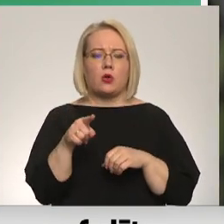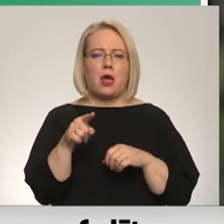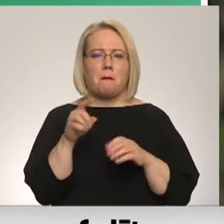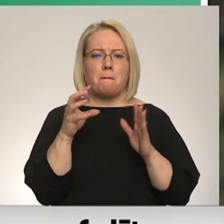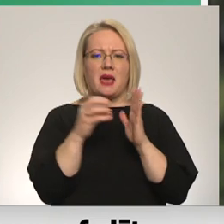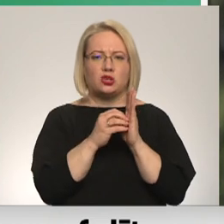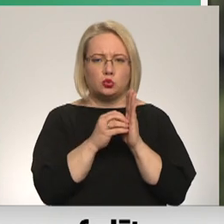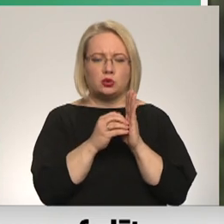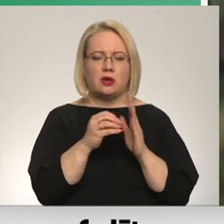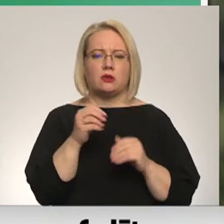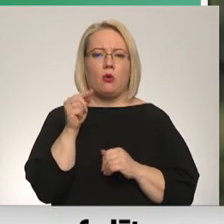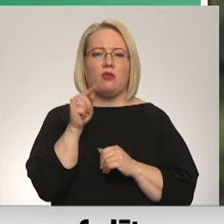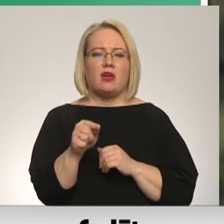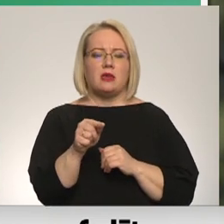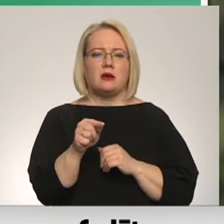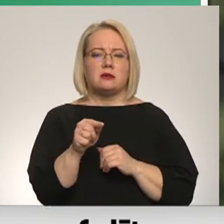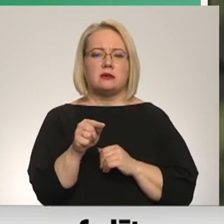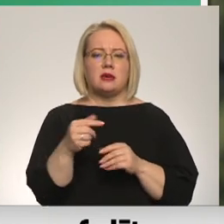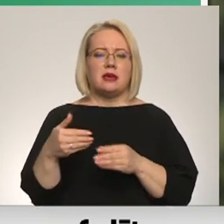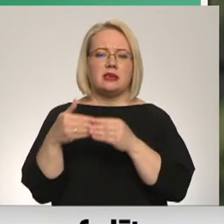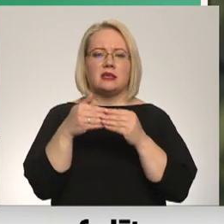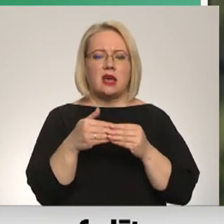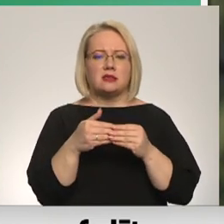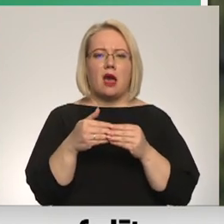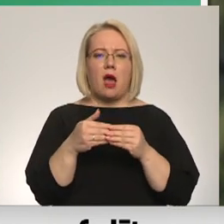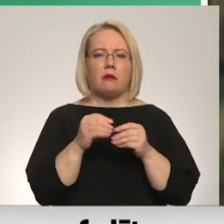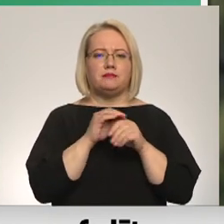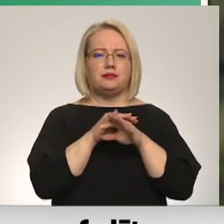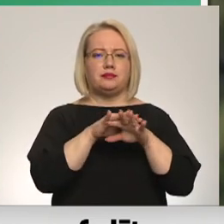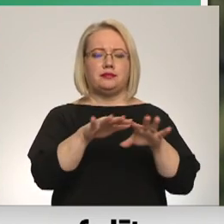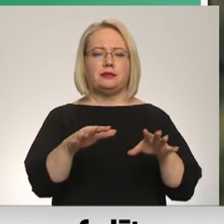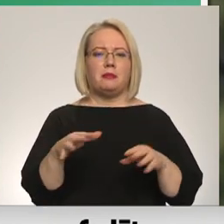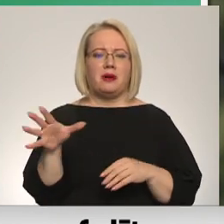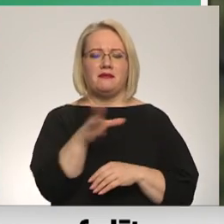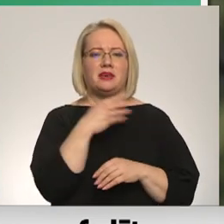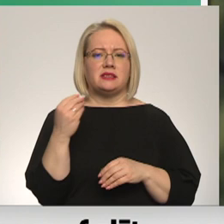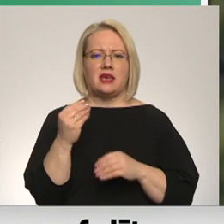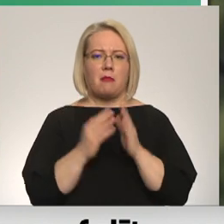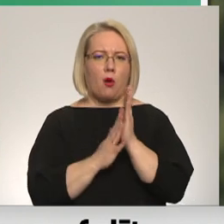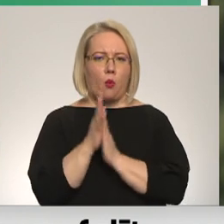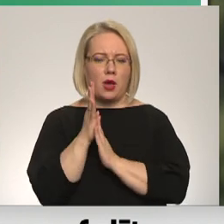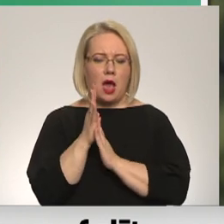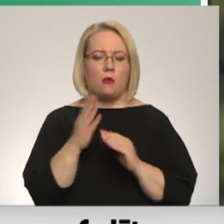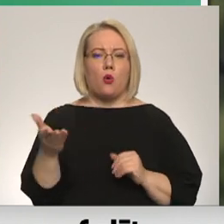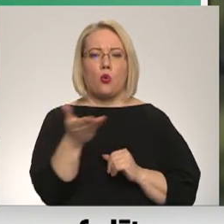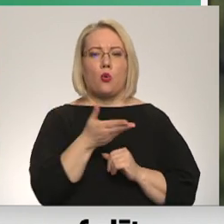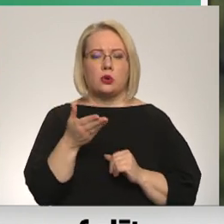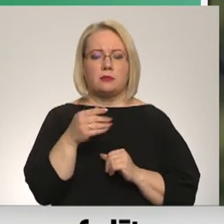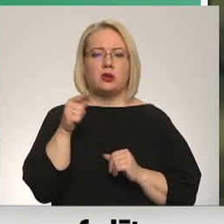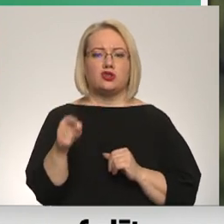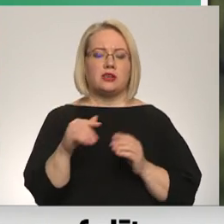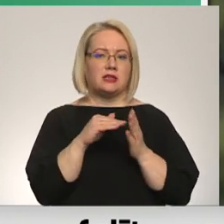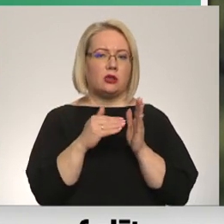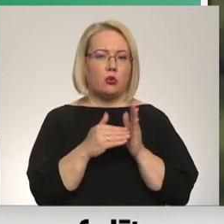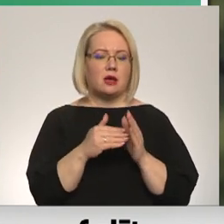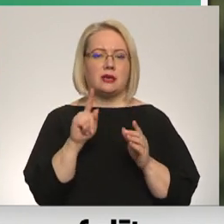iznāsā viņas pa visiem biotopiem. Un iespējams, ka kurzemē šī situācija ērcēm